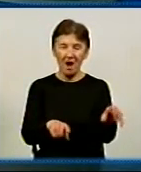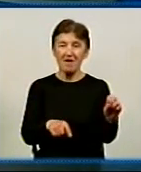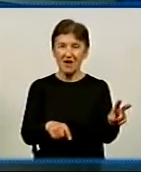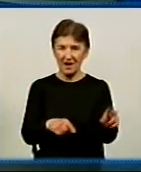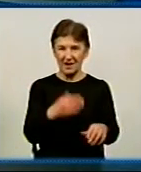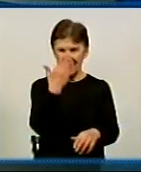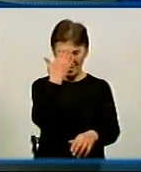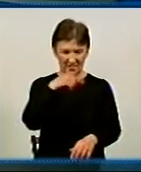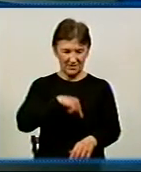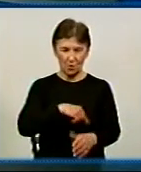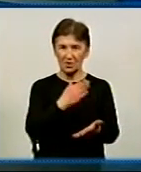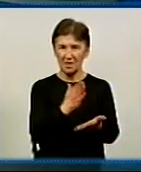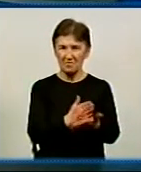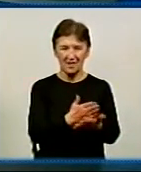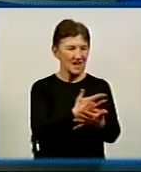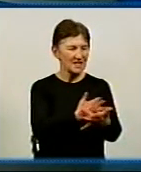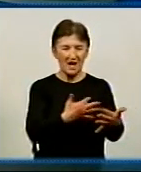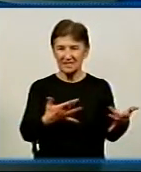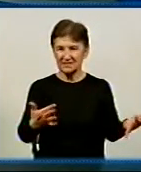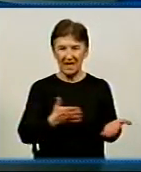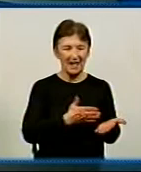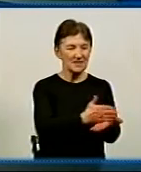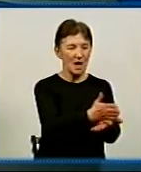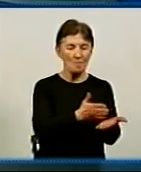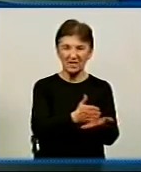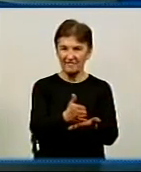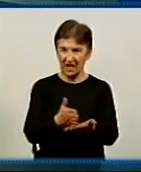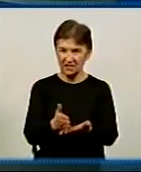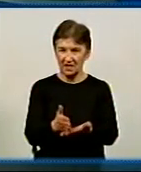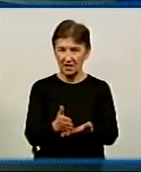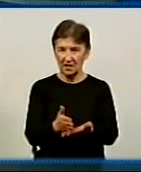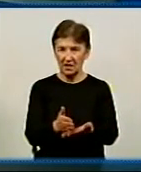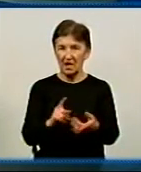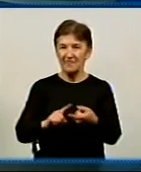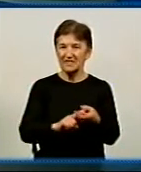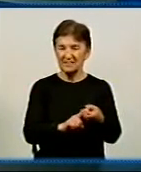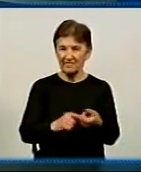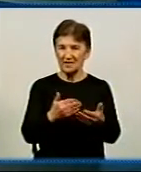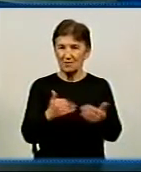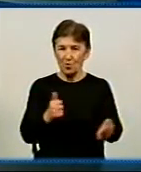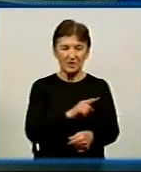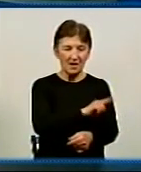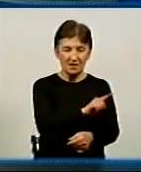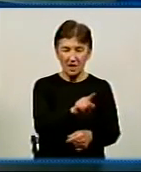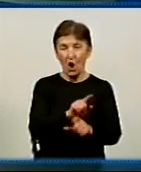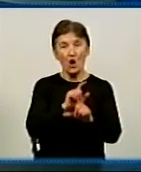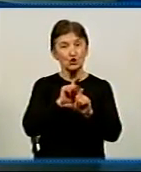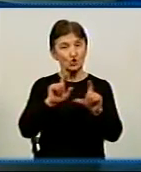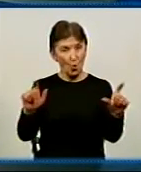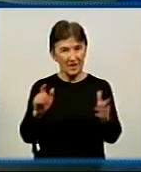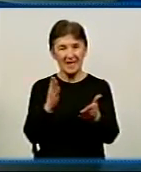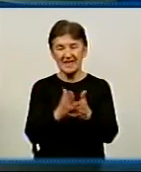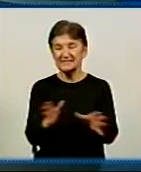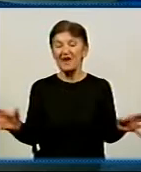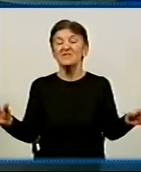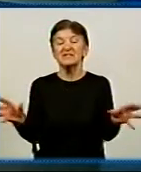різні школи, знаєте, і направлення, базові школи. І в залежності від цих школ, ми маємо определене взаємодійство.